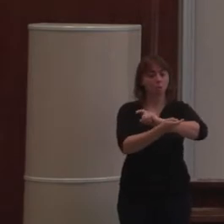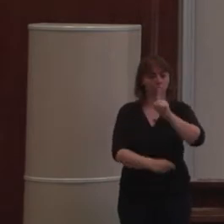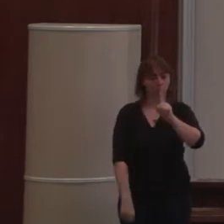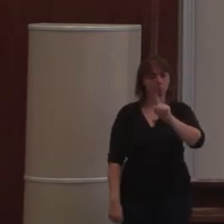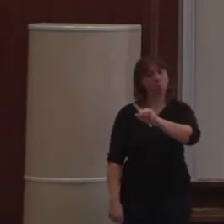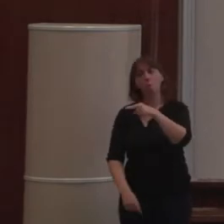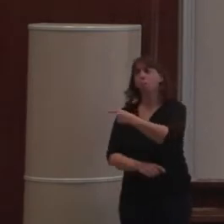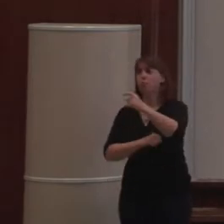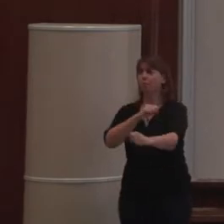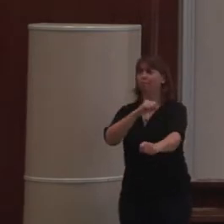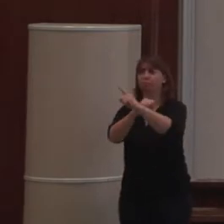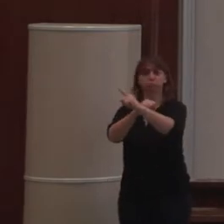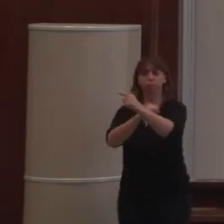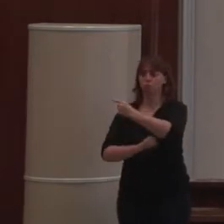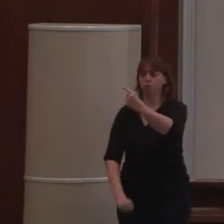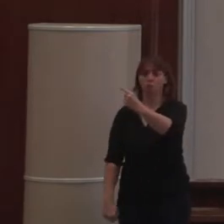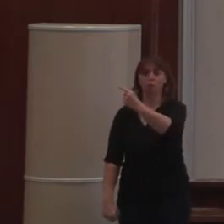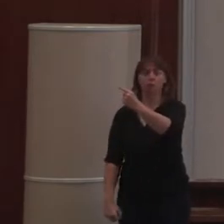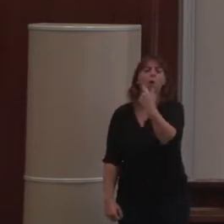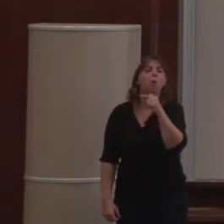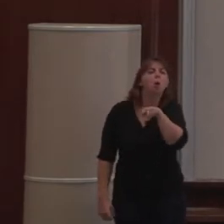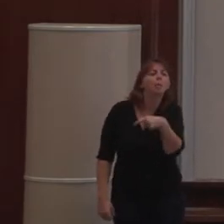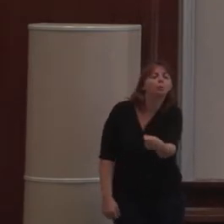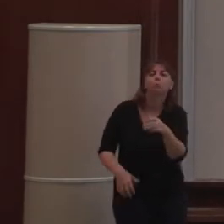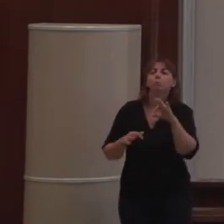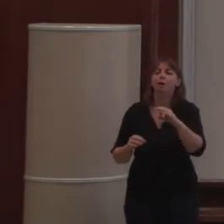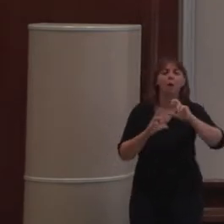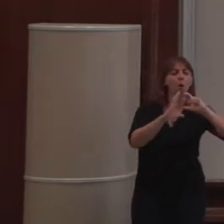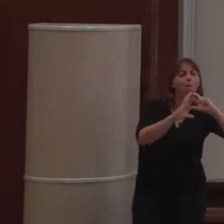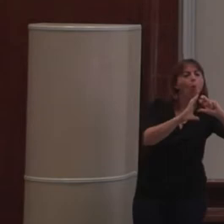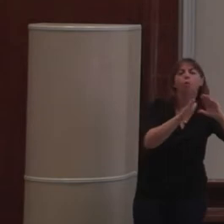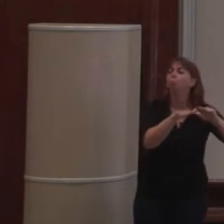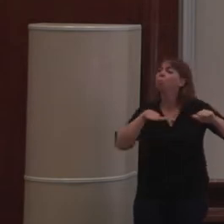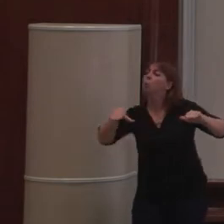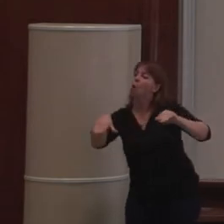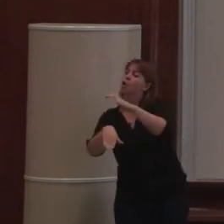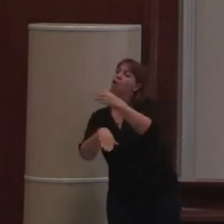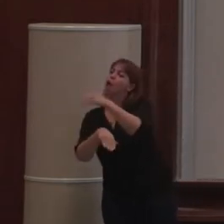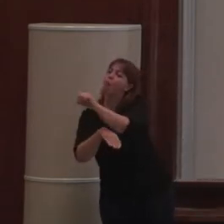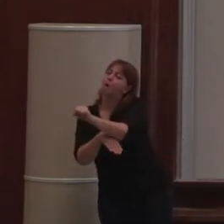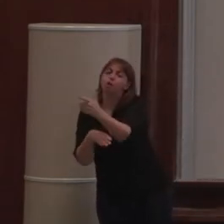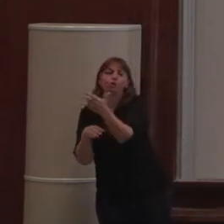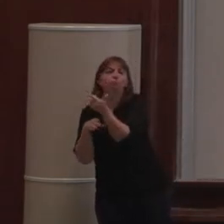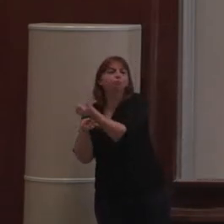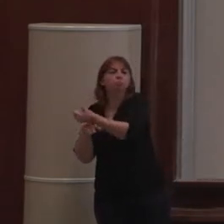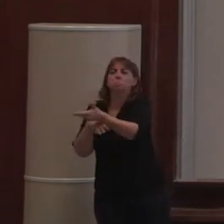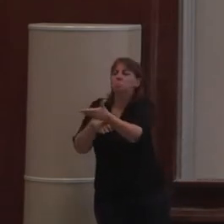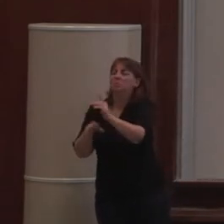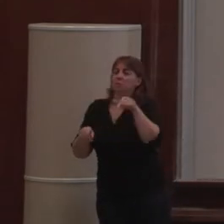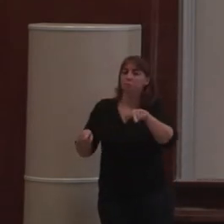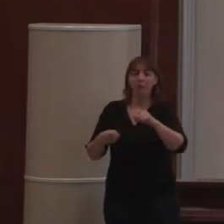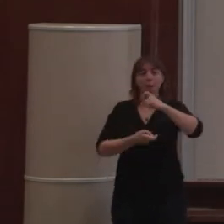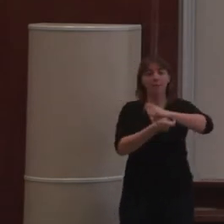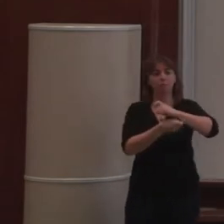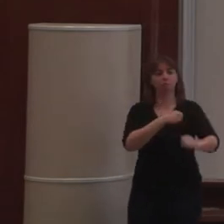le seul en fait, il y a des petits trucs en dehors de PLON qui ne pas des gros CMS. Les CMS majeurs, n'y a aucun autre en Python.